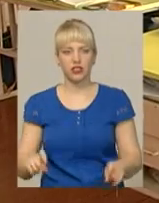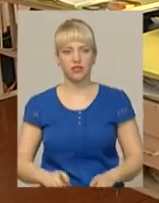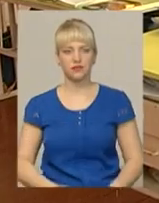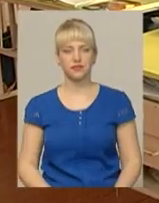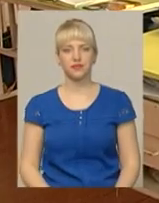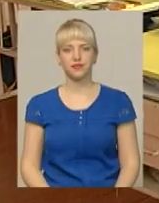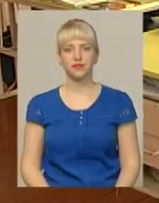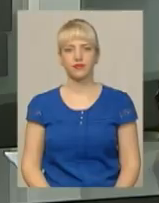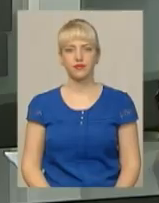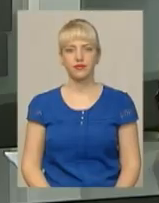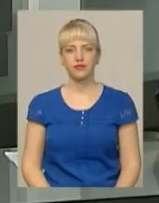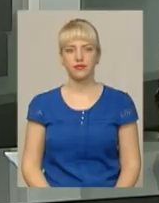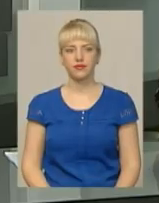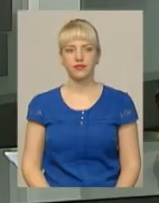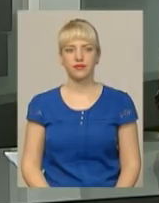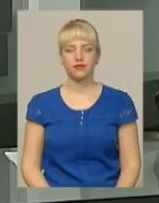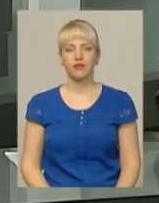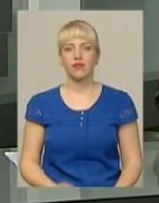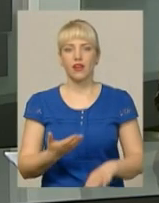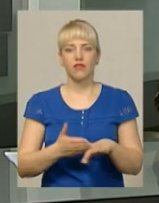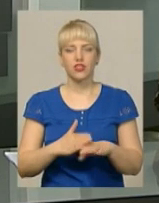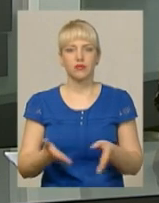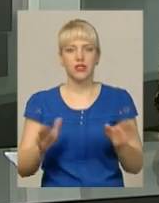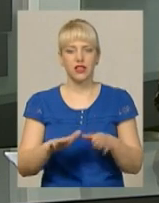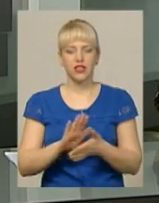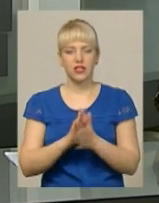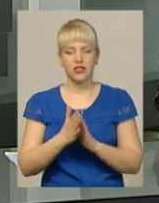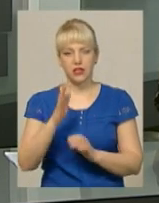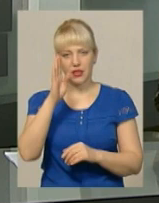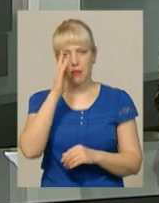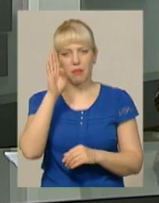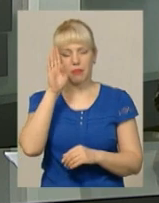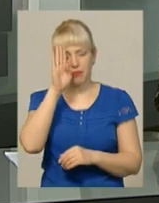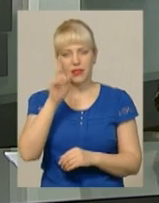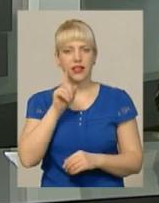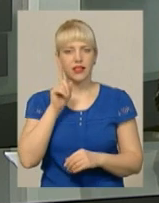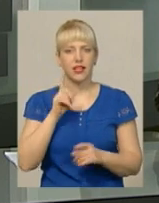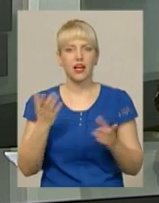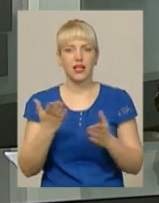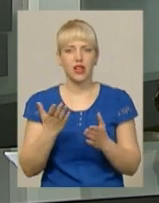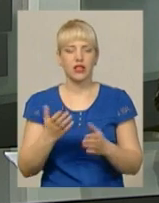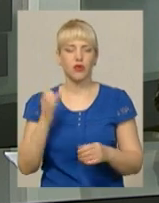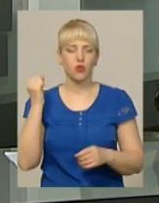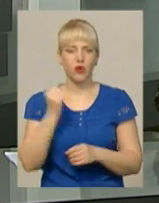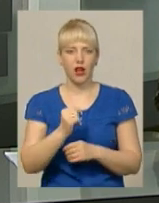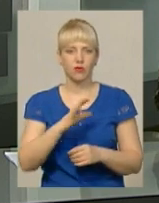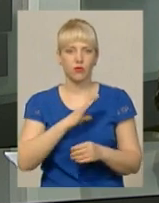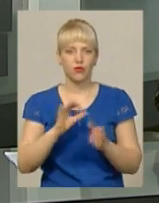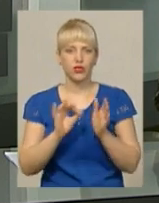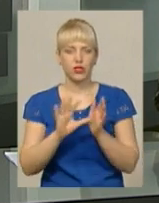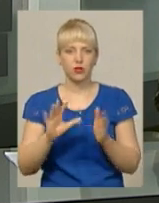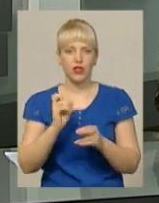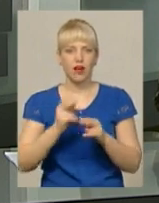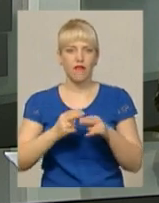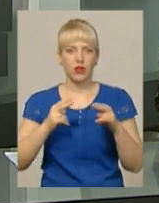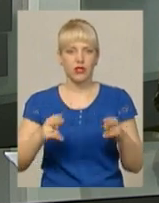Поділяцентр. Важким залишається стан підлітка, якого уразило струмом на залізничному вокзалі у Славуті. Про